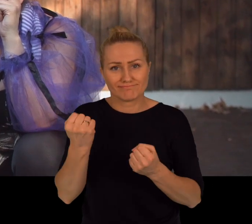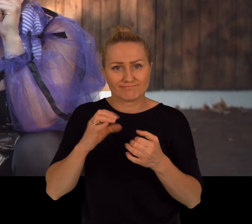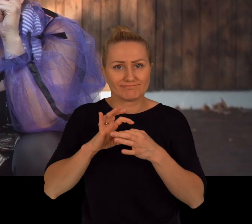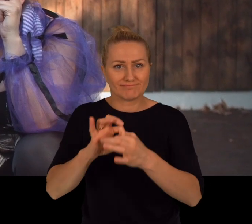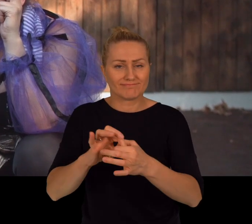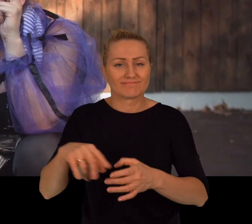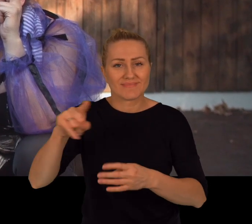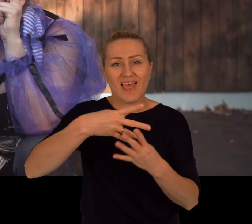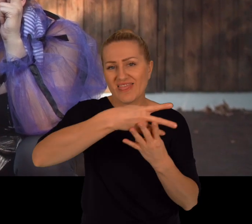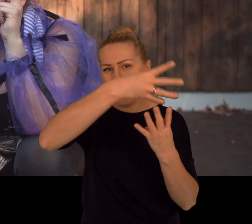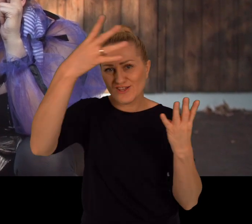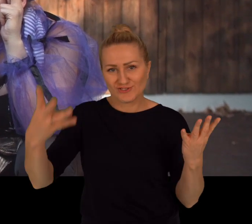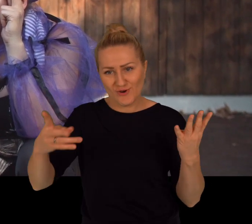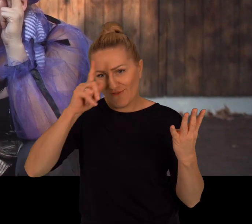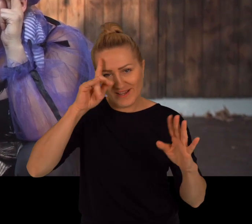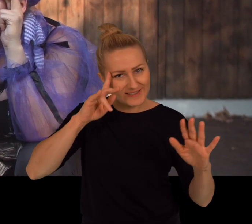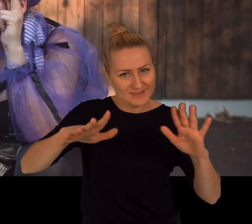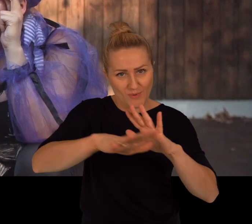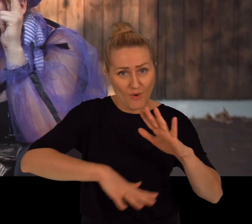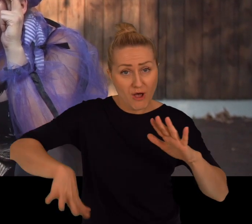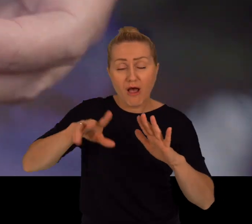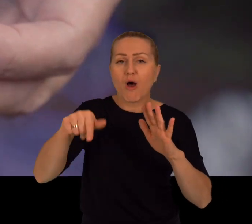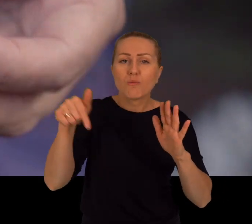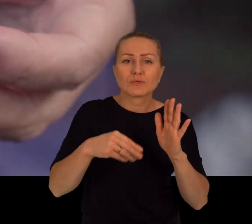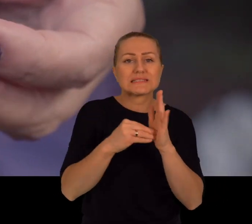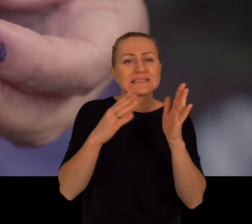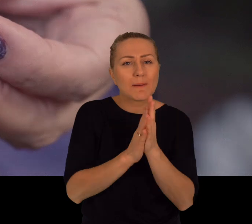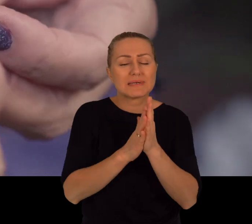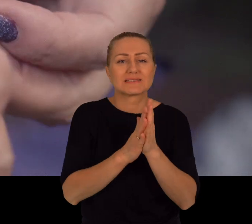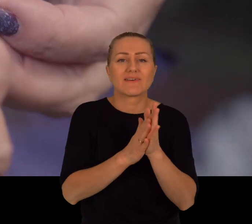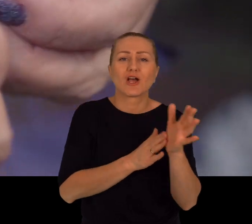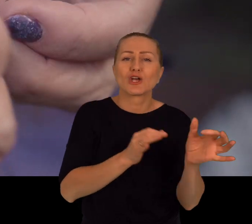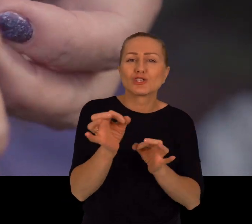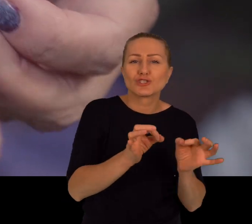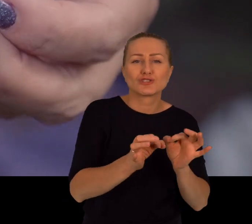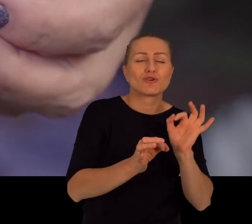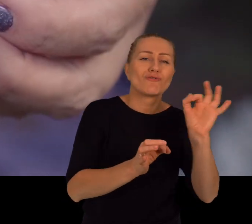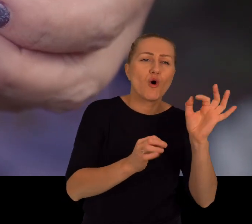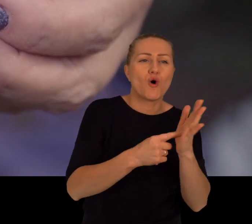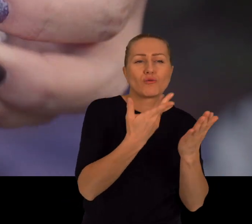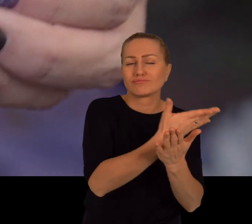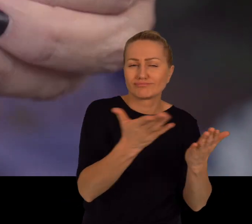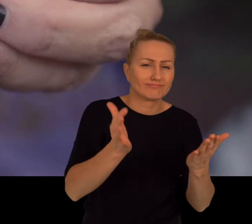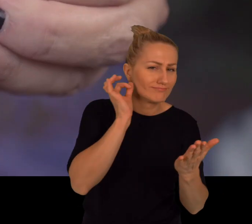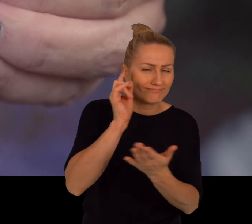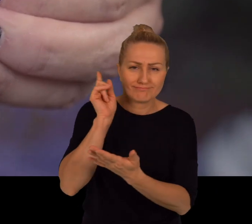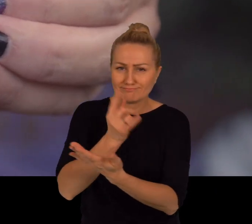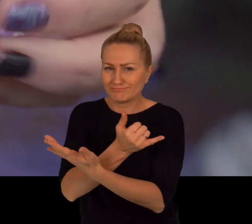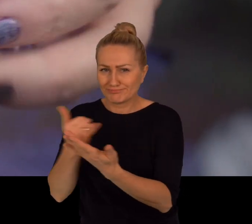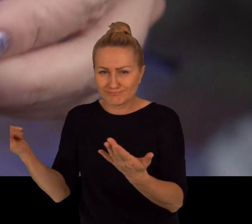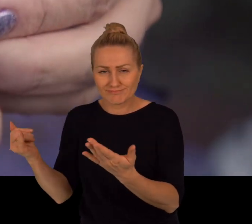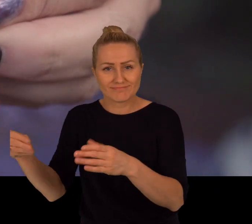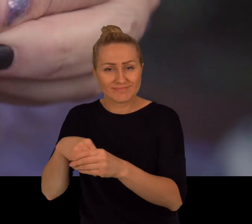ideą fix tęczowej społeczności, że trzeba zapisywać historie, hair story, queer story.